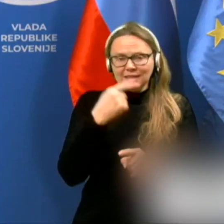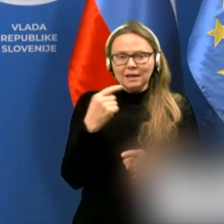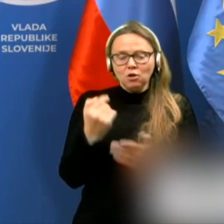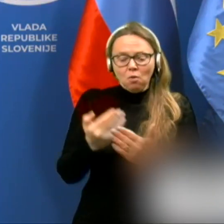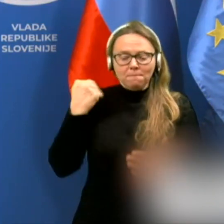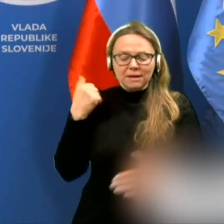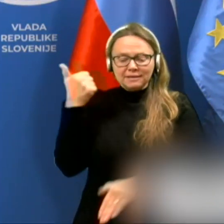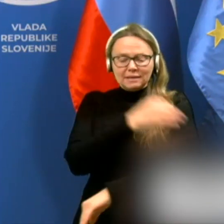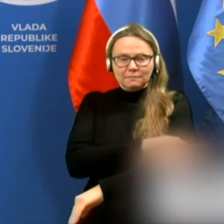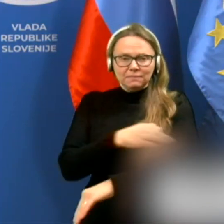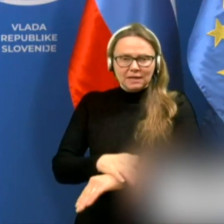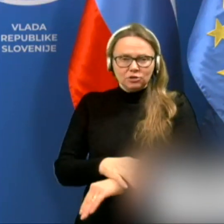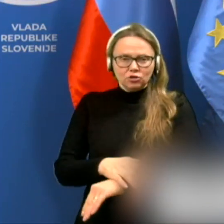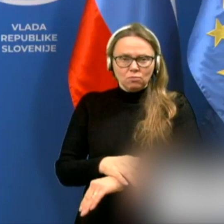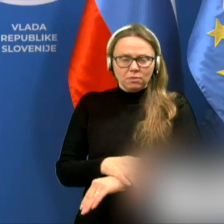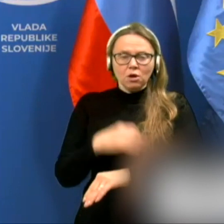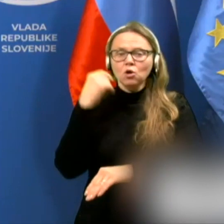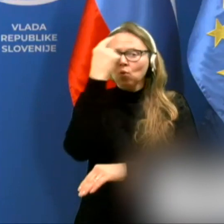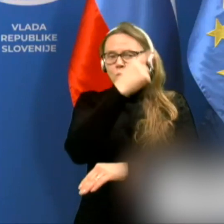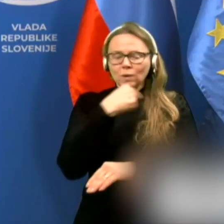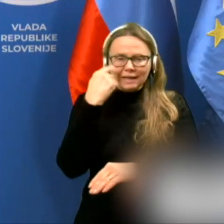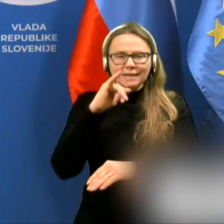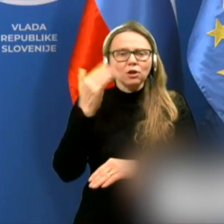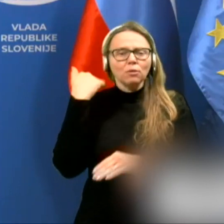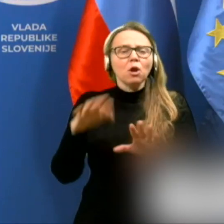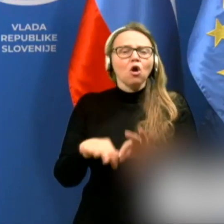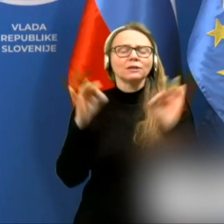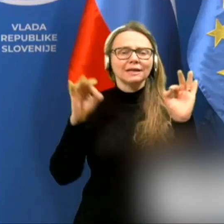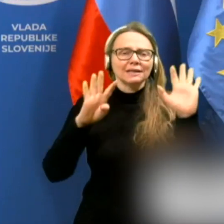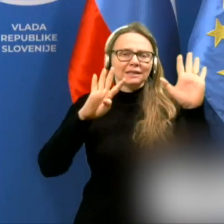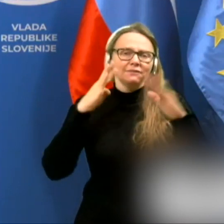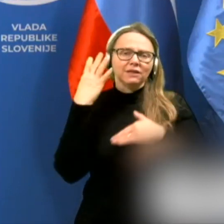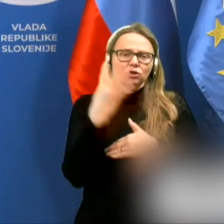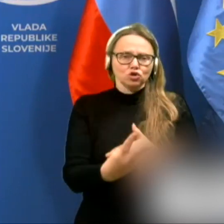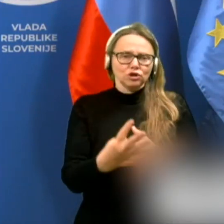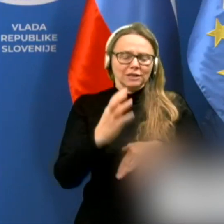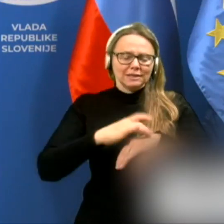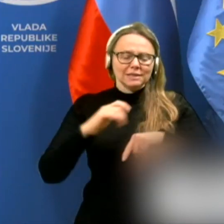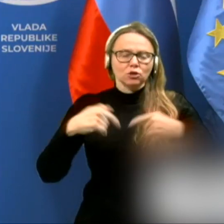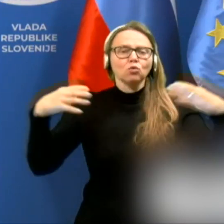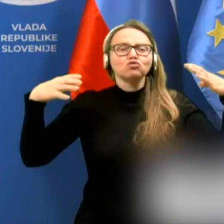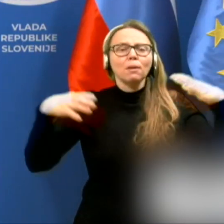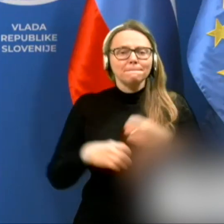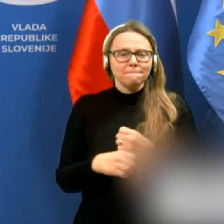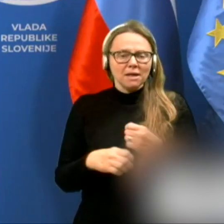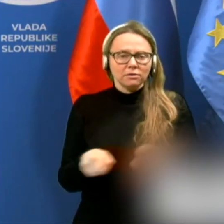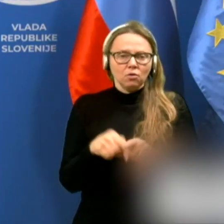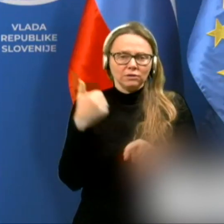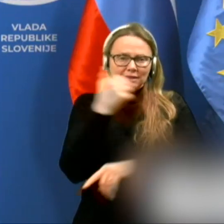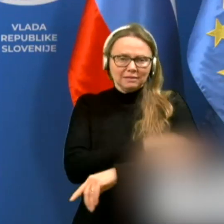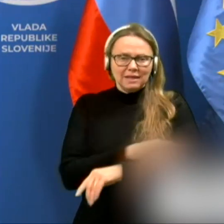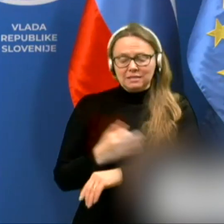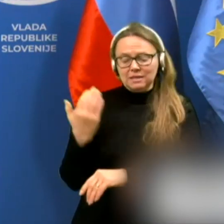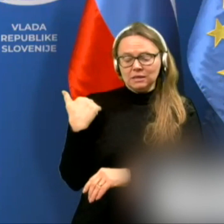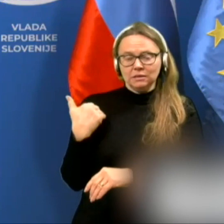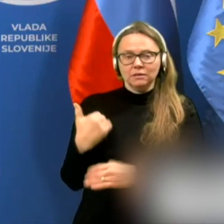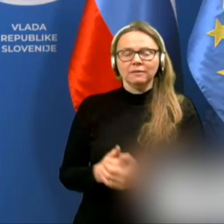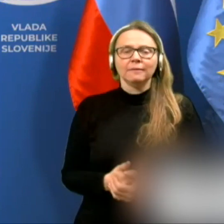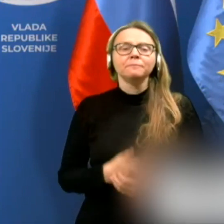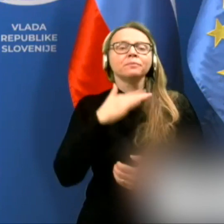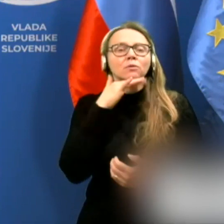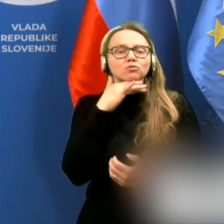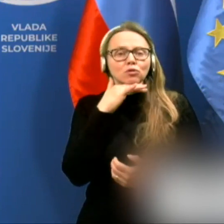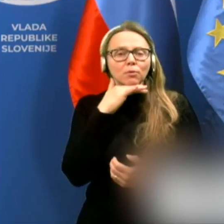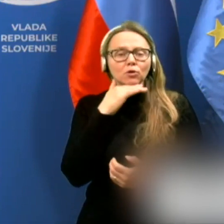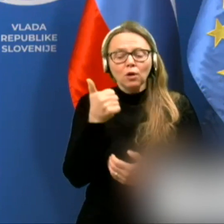pred enim tednom. V nedeljo je bil sicer odkritih 49 okužb manj kot pred enim tednom. V